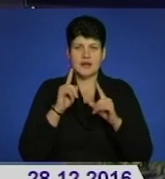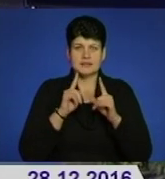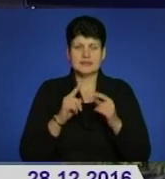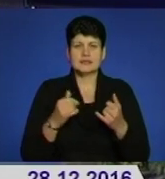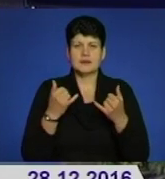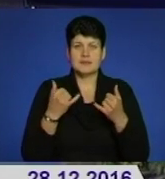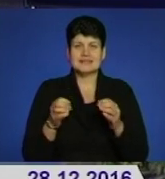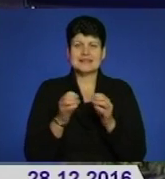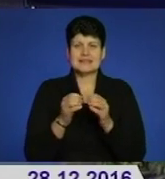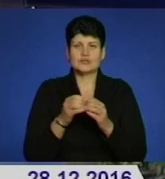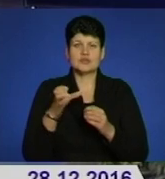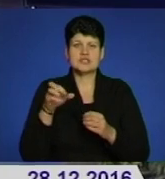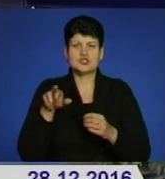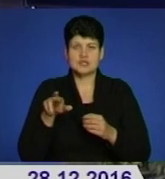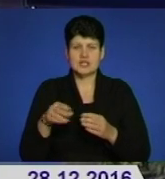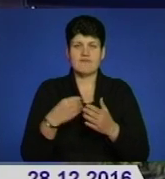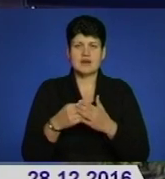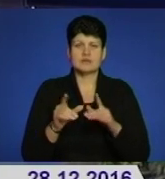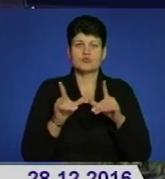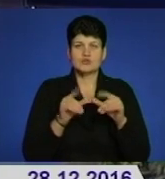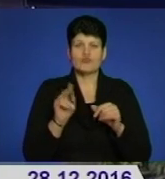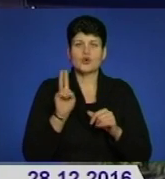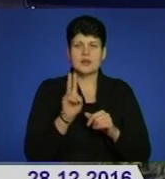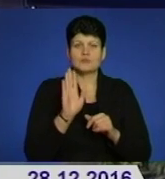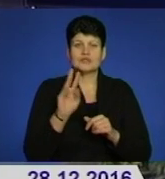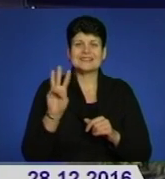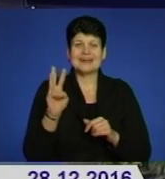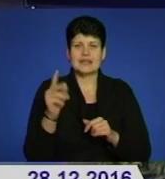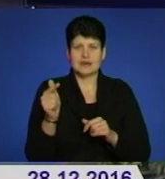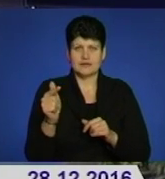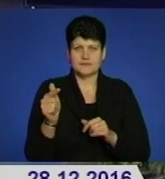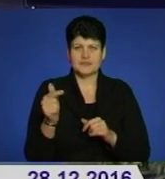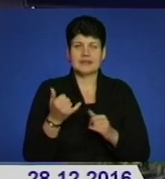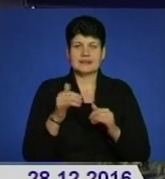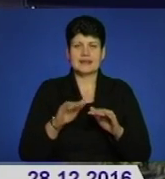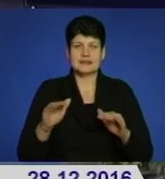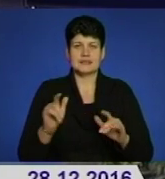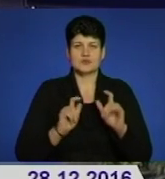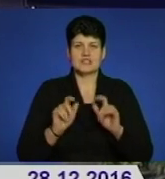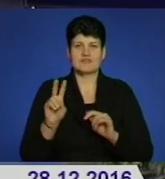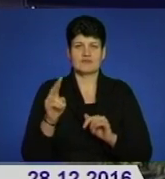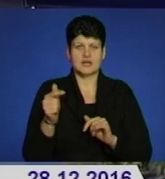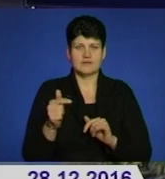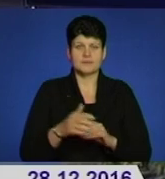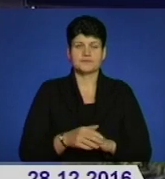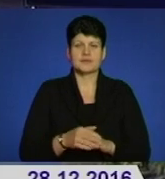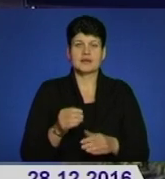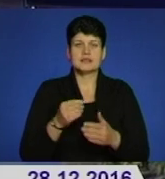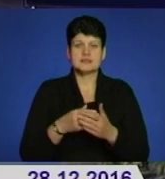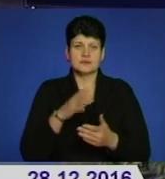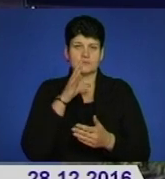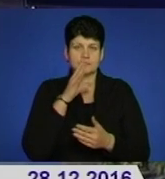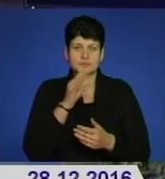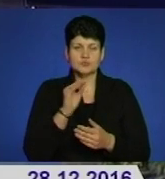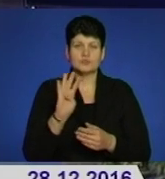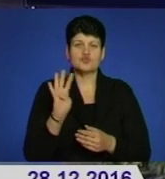Відтак, із 10 січня вартість проїзду у тролейбусах становитиме 3 гривні, для учнів та студентів – 2 гривні. Тариф у маршрутному таксі